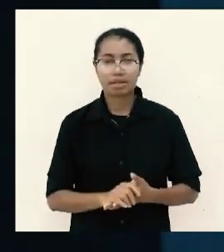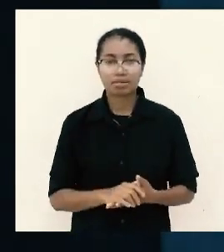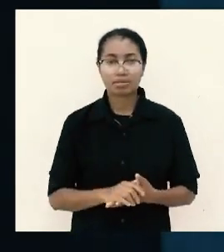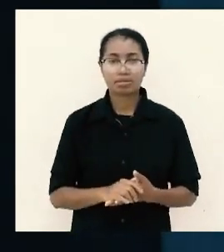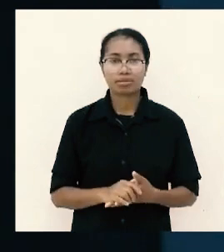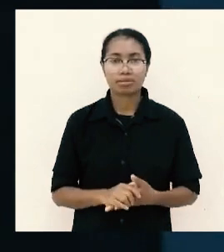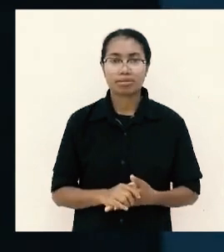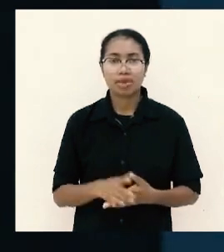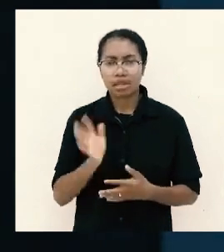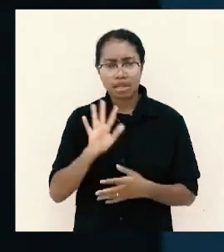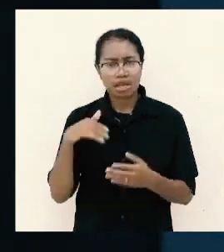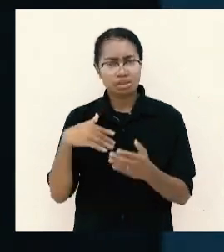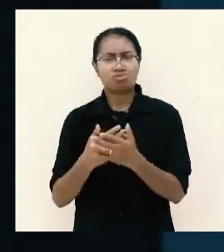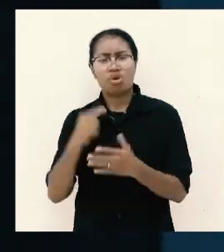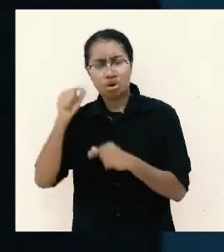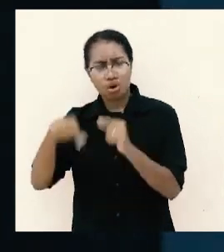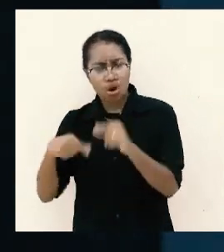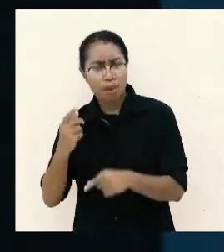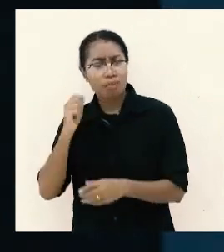betul-betul mau memberi